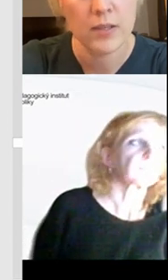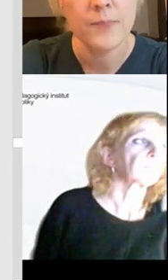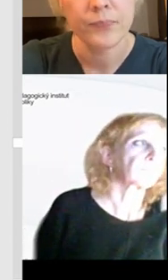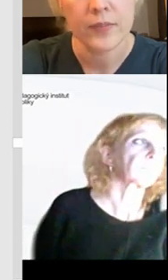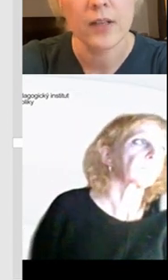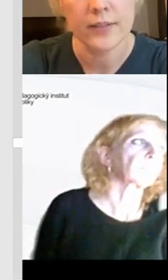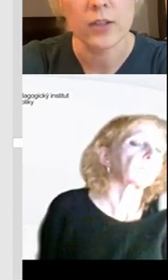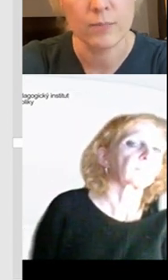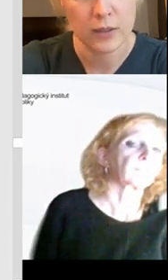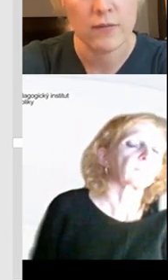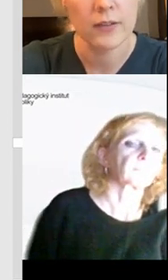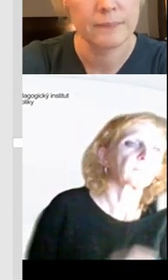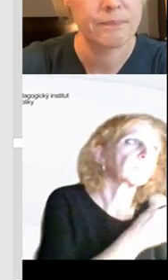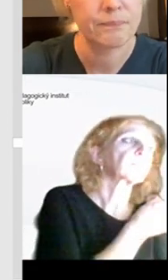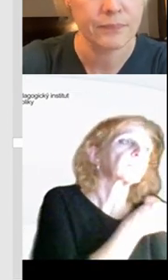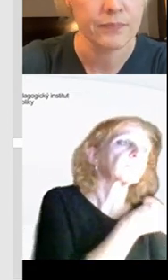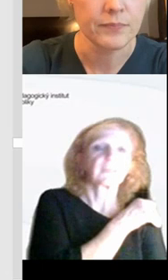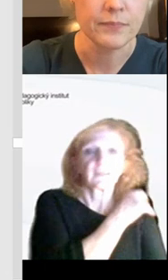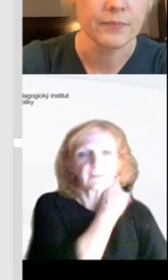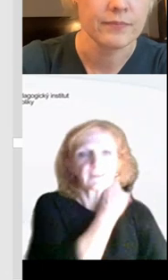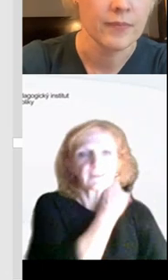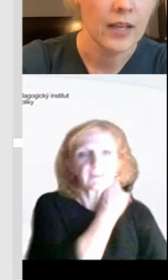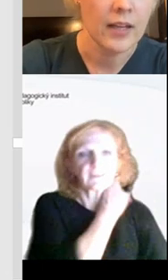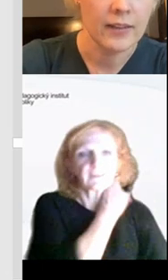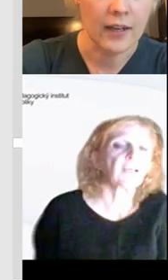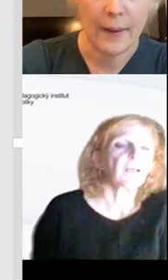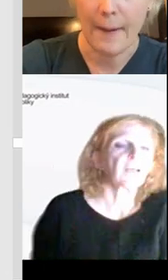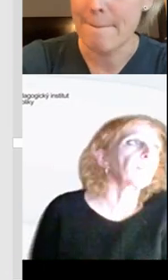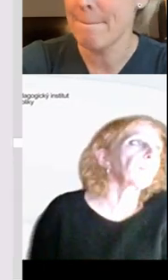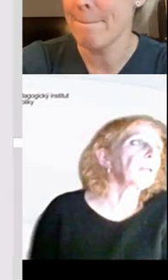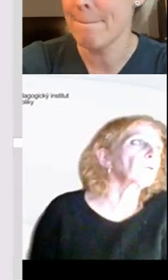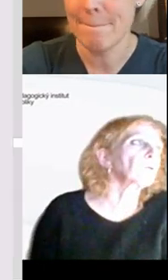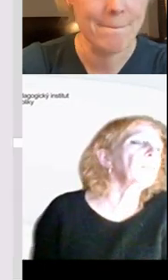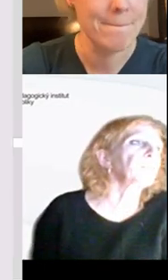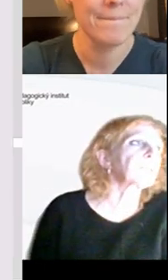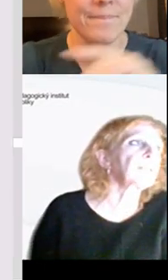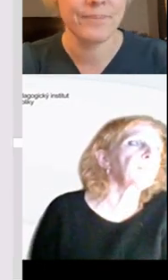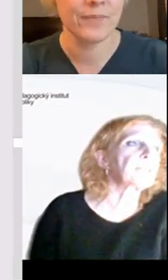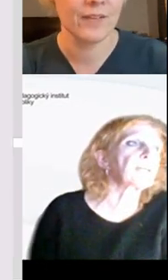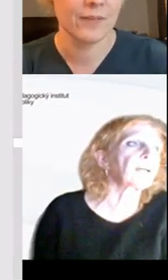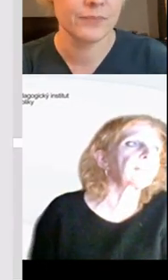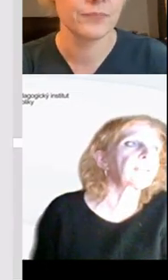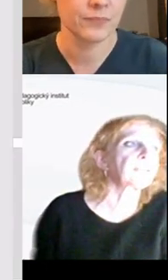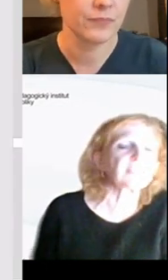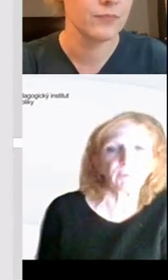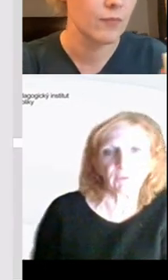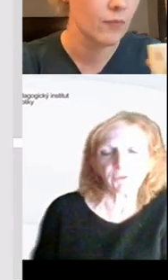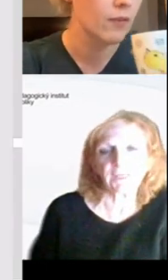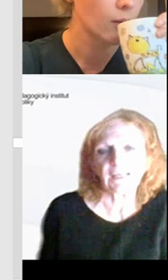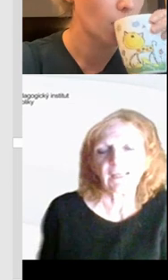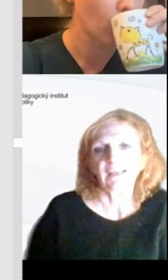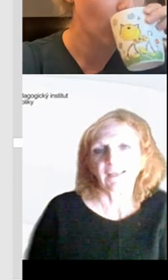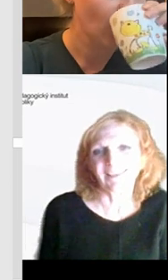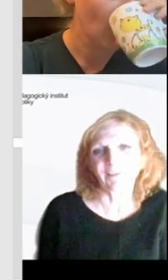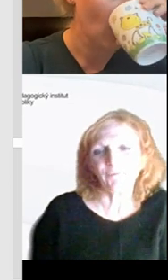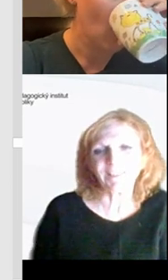těmi dětmi schopni takto pracovat. Děkuji moc. Milo, to byl poslední příklad, který jsme si pro